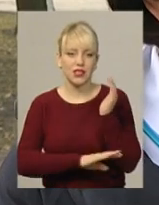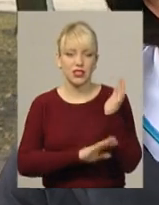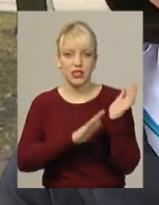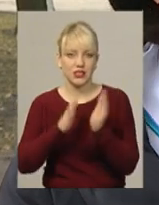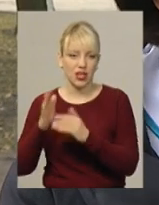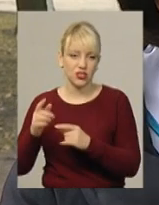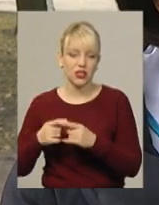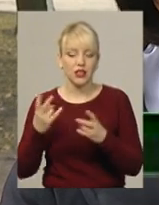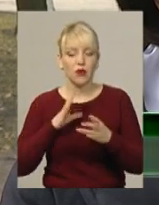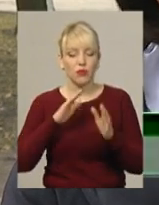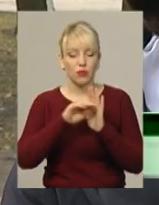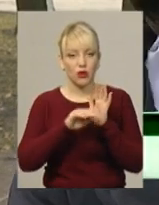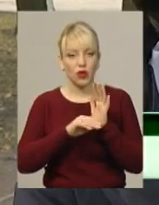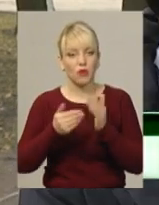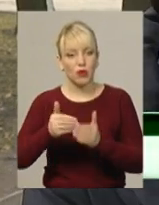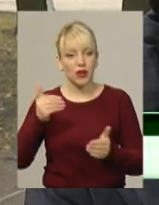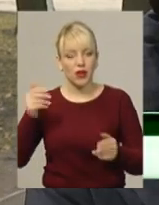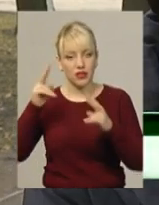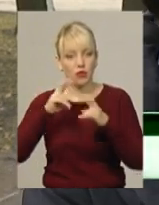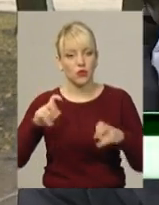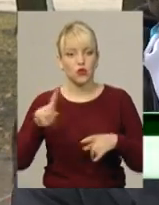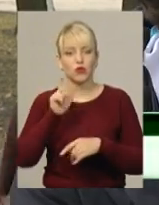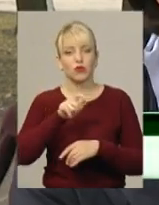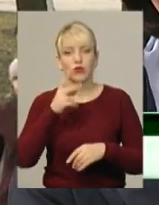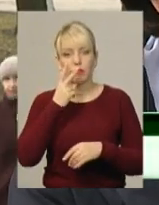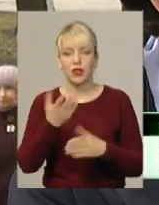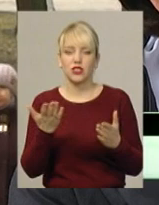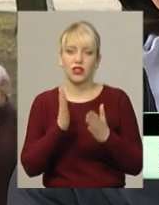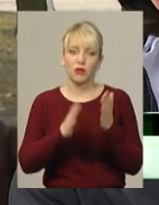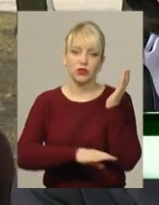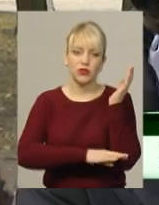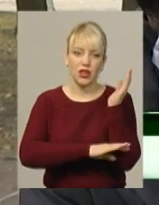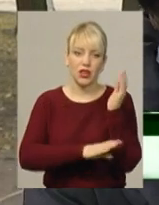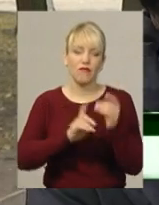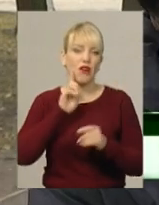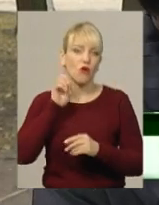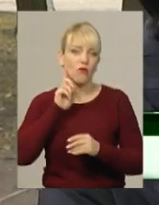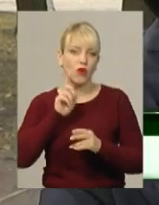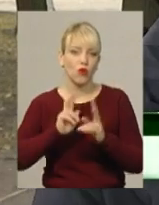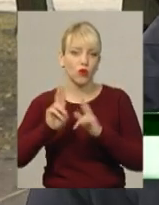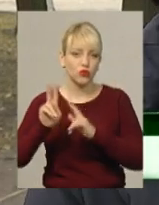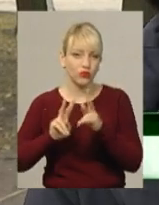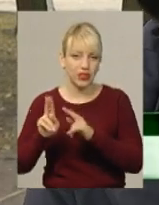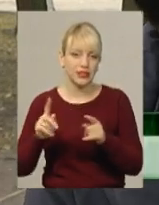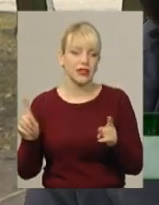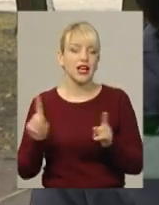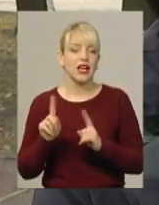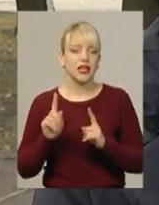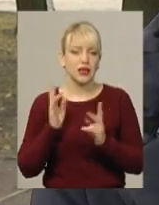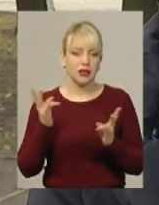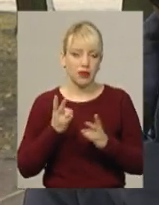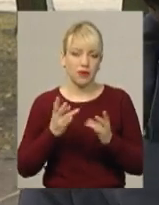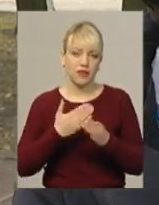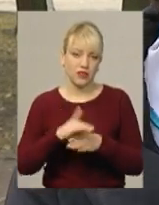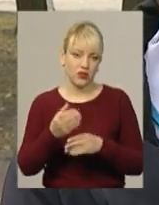програма, попередні обстеження, так, щоб і люди бачили, які дерева будуть омолоджуватися і скільки на це